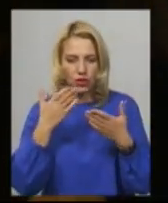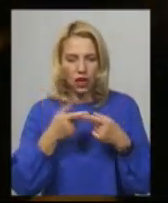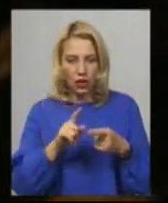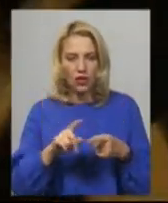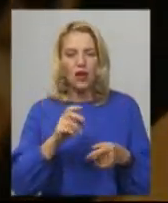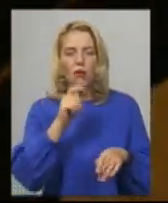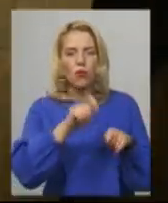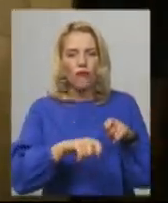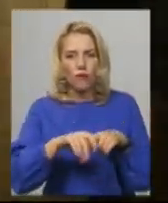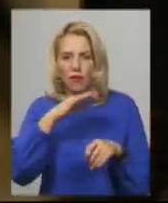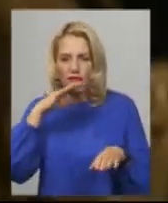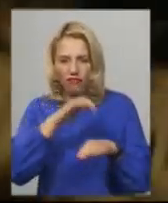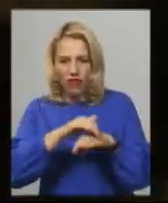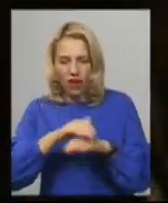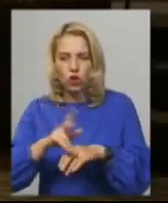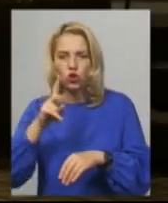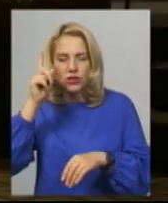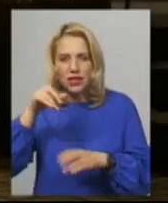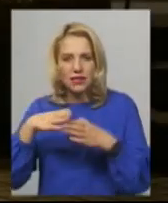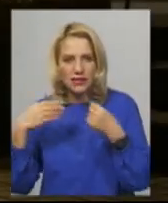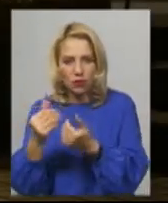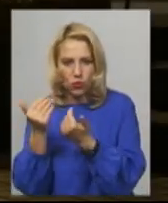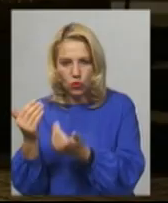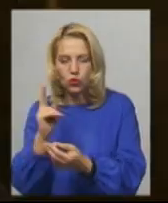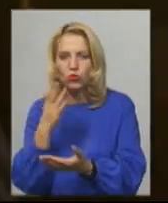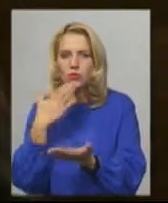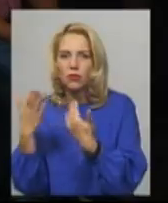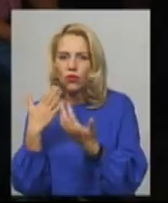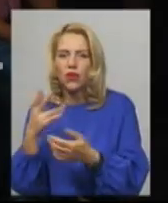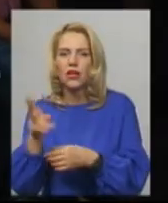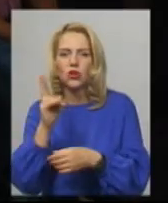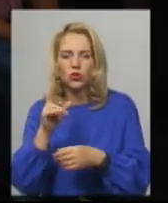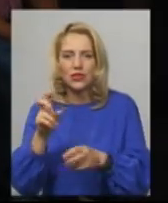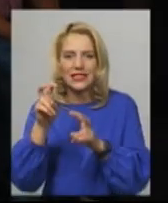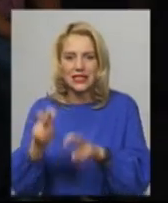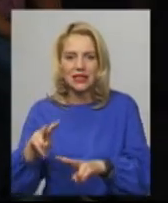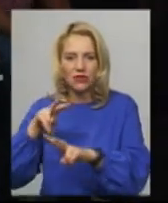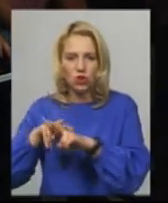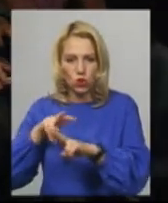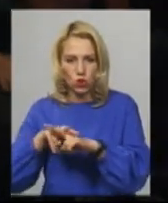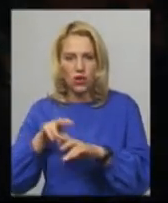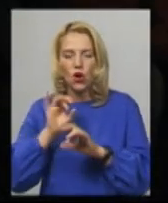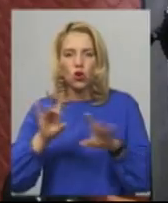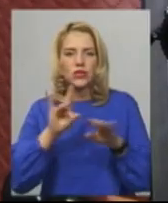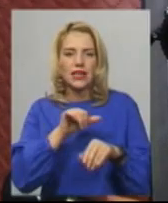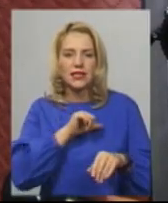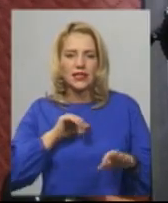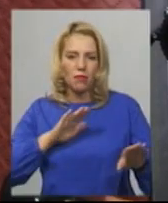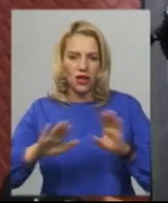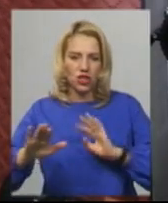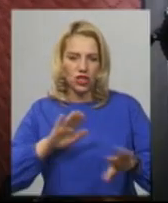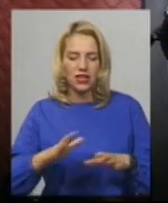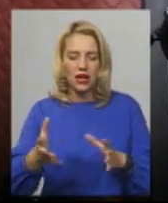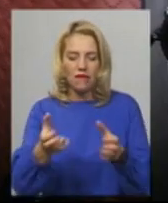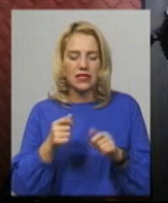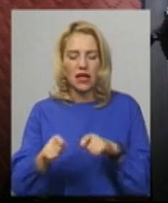поспілкувалися з тими, хто знав родину Василя Стуса і сидів з ним на зоні, каже режисер-постановник фільму Роман Бровко. Взяли повністю